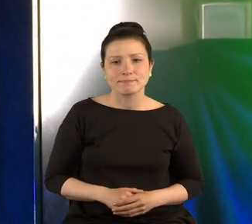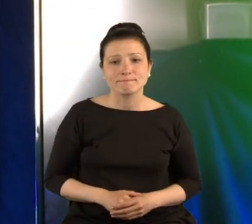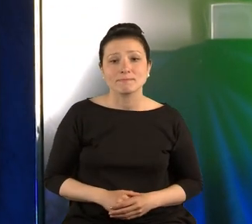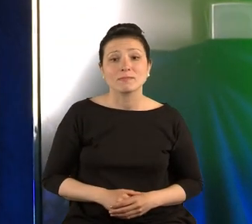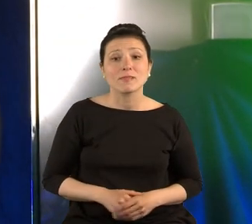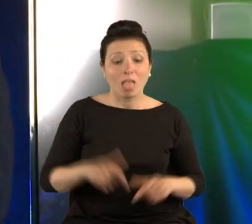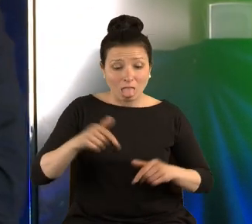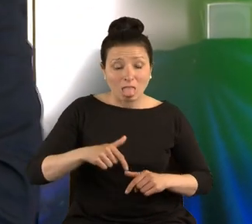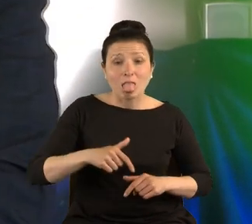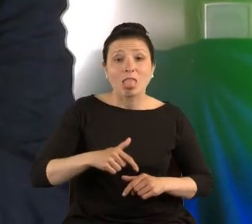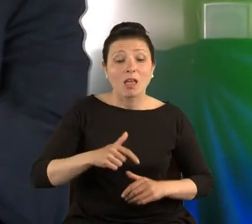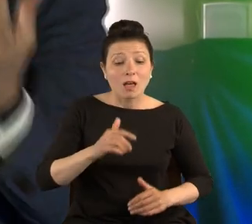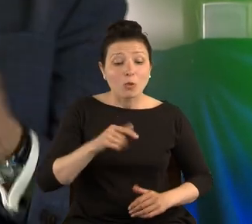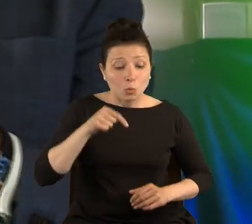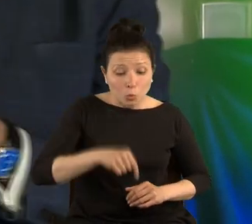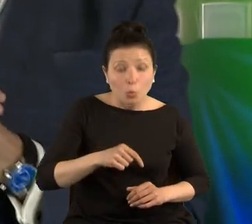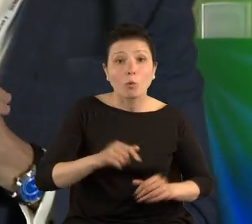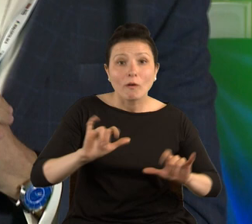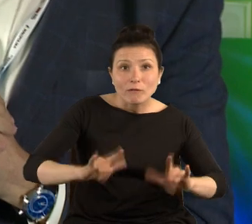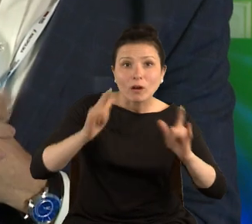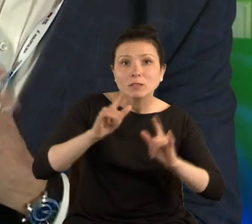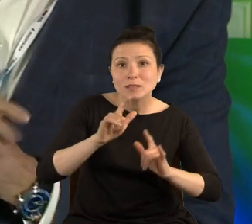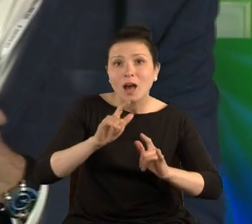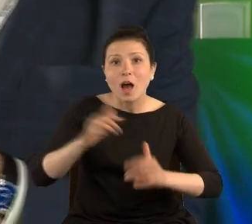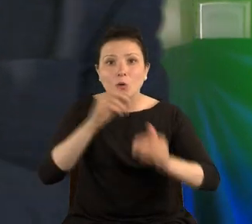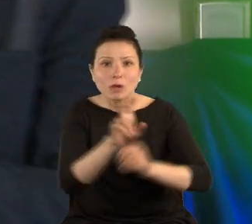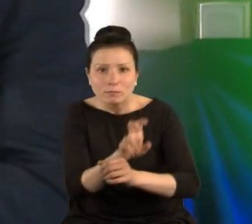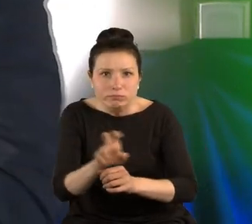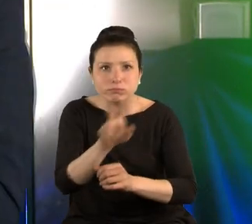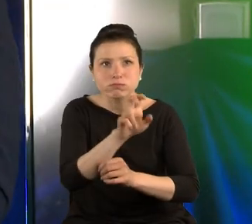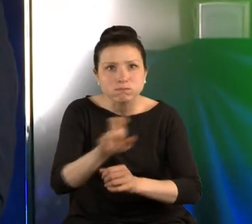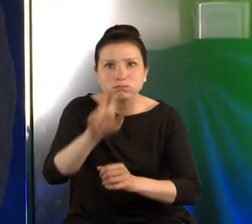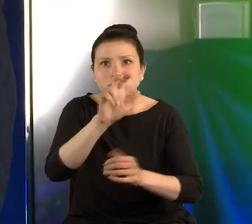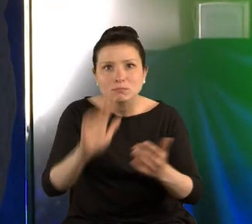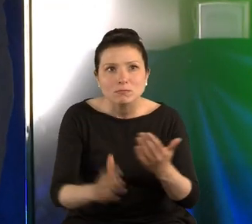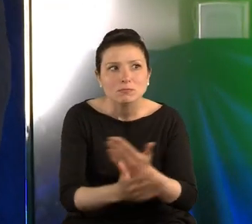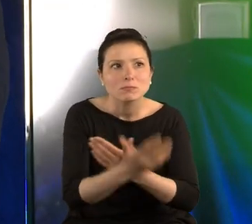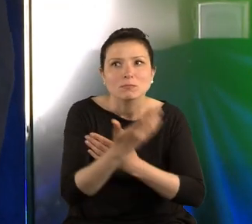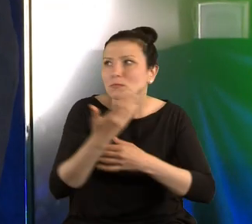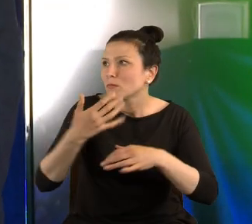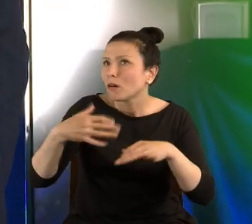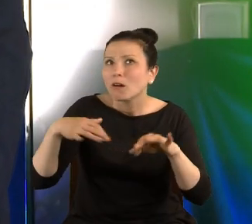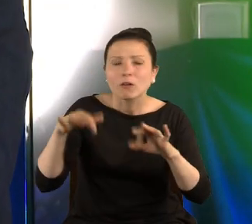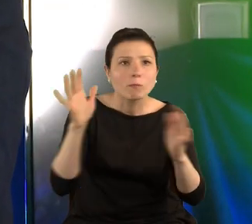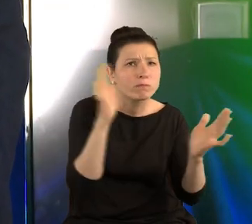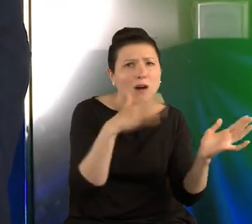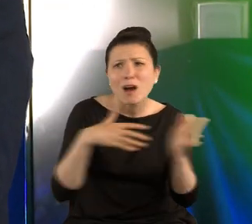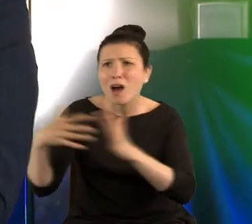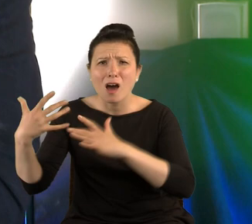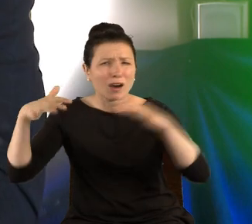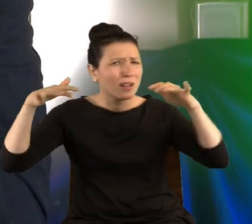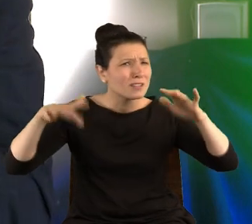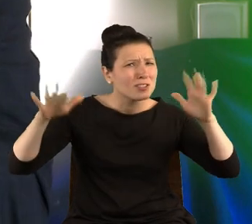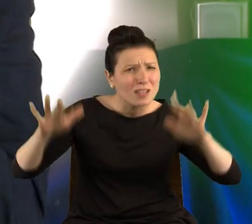była wiosna, a na górze okazuje się, że jest strasznie i moje